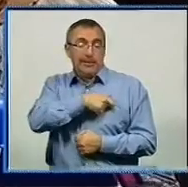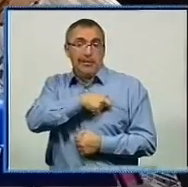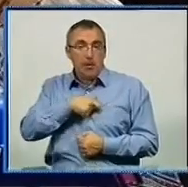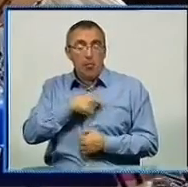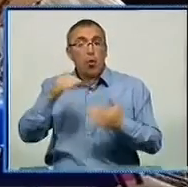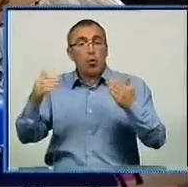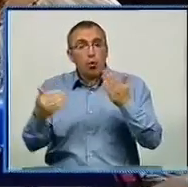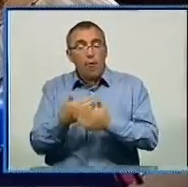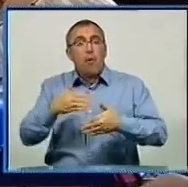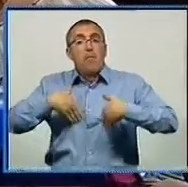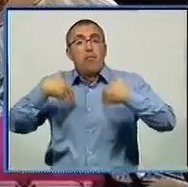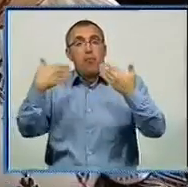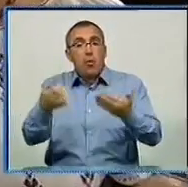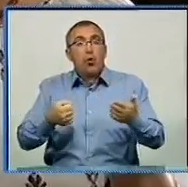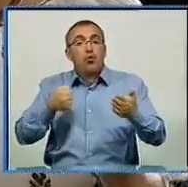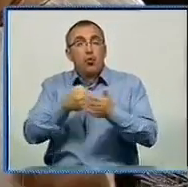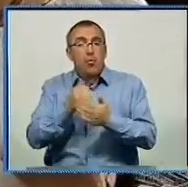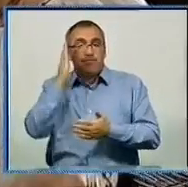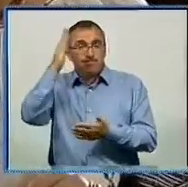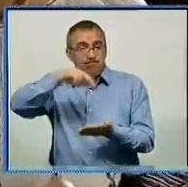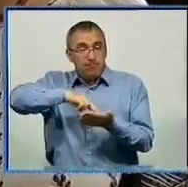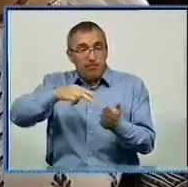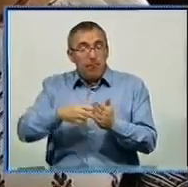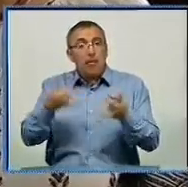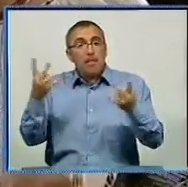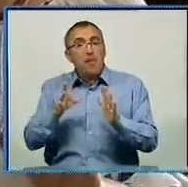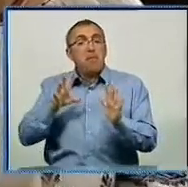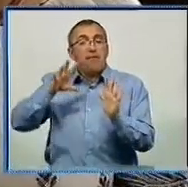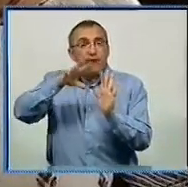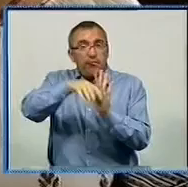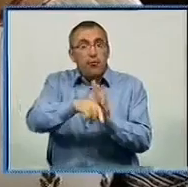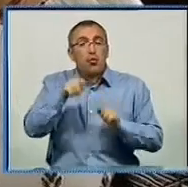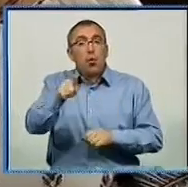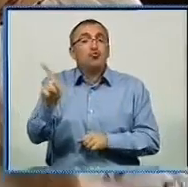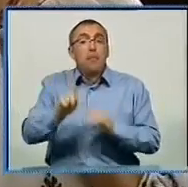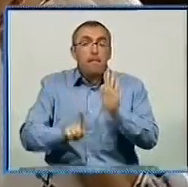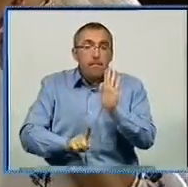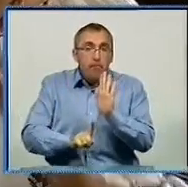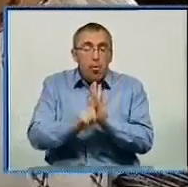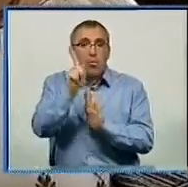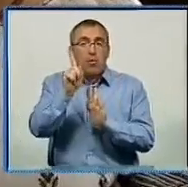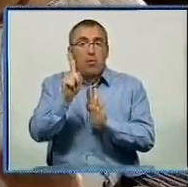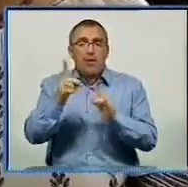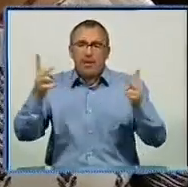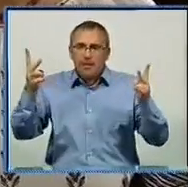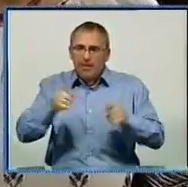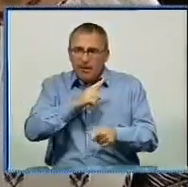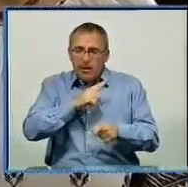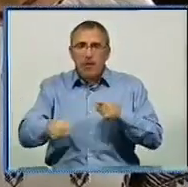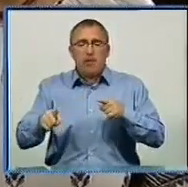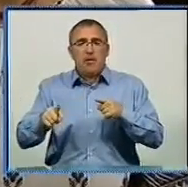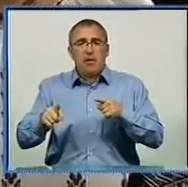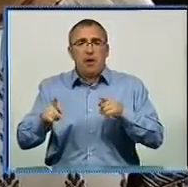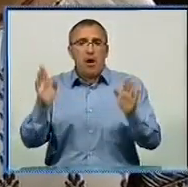нові пропозиції до стратегії, які ми вважаємо необхідно внести, щоб почати негайно розв'язувати